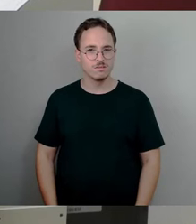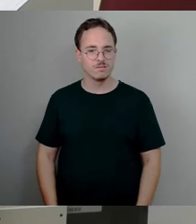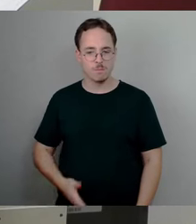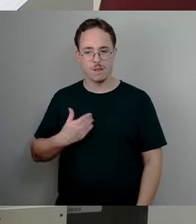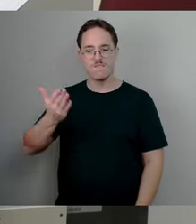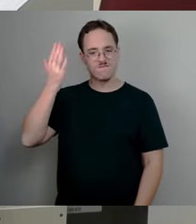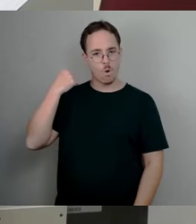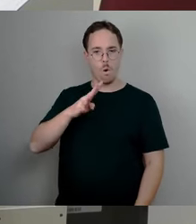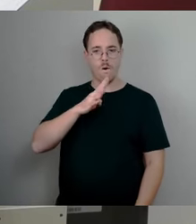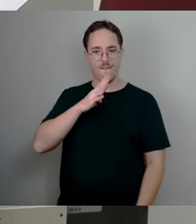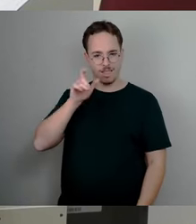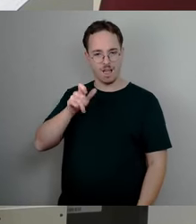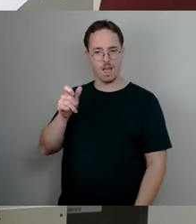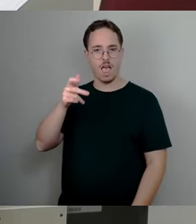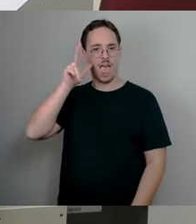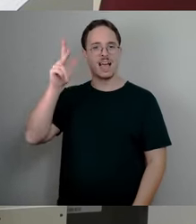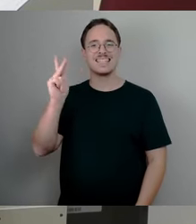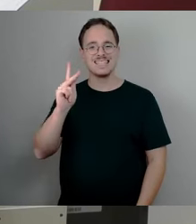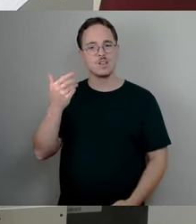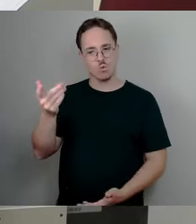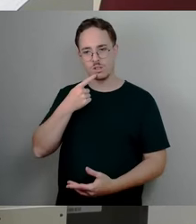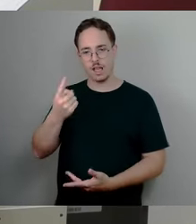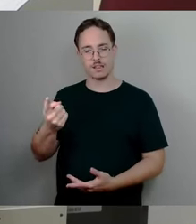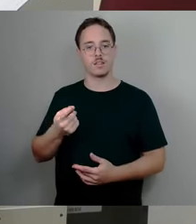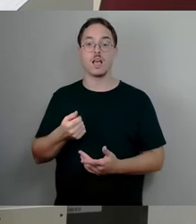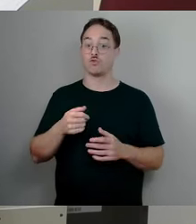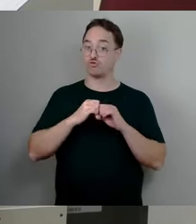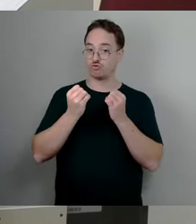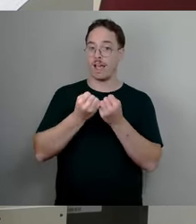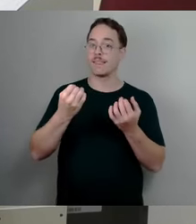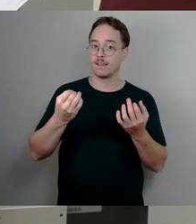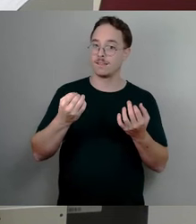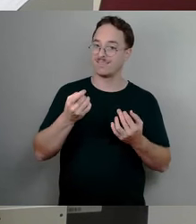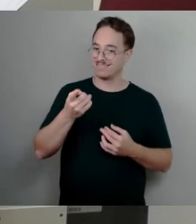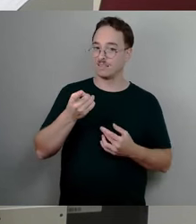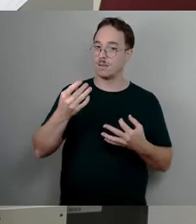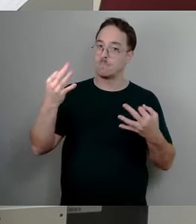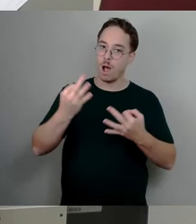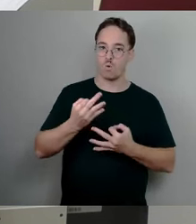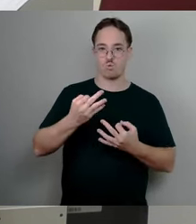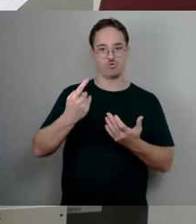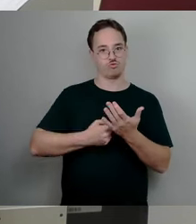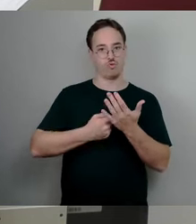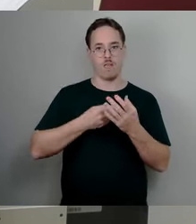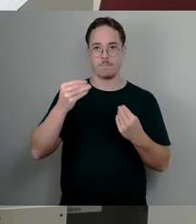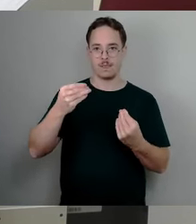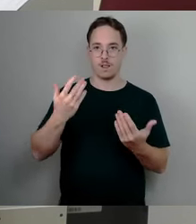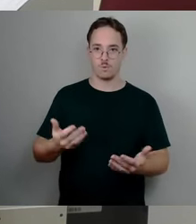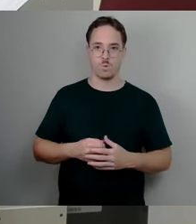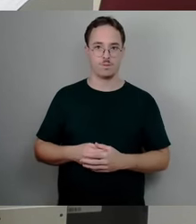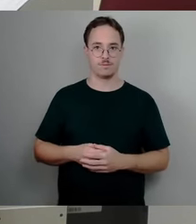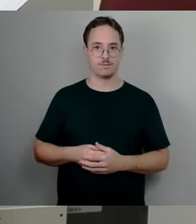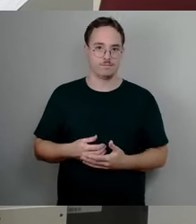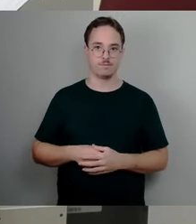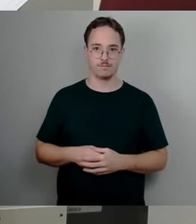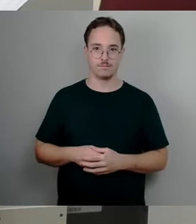Kießling hat es gesagt, zu Recht, der Staat braucht Steuermittel, sonst kann er seine Aufgaben nicht erfüllen. Und wenn es an den Steuermitteln fehlt,